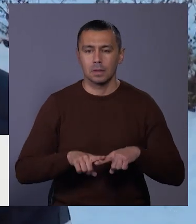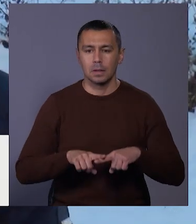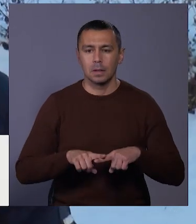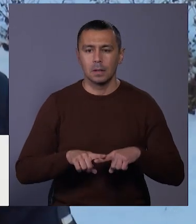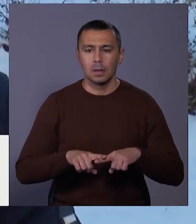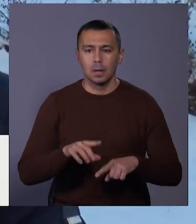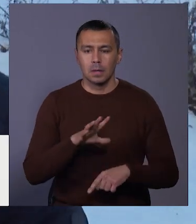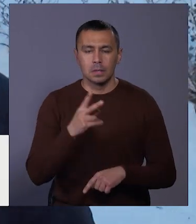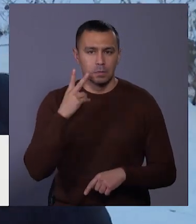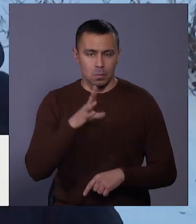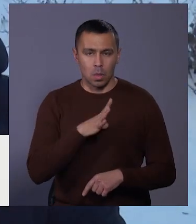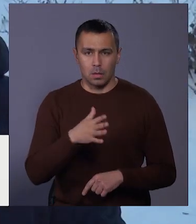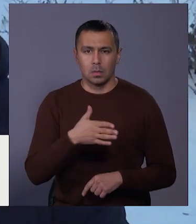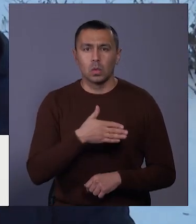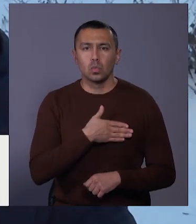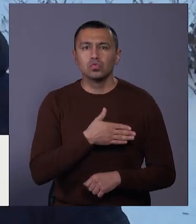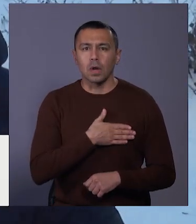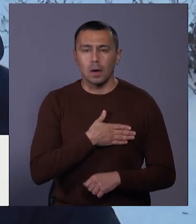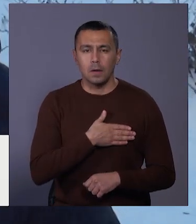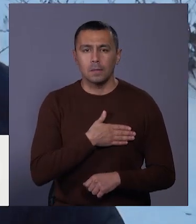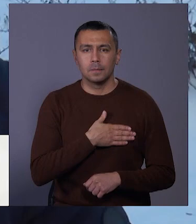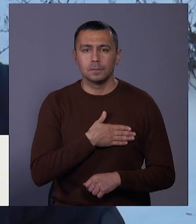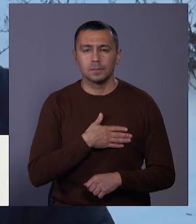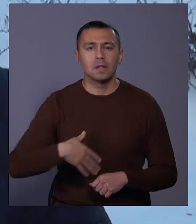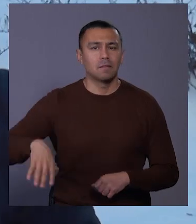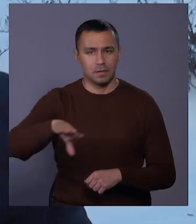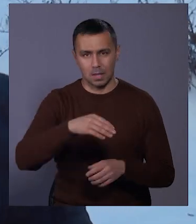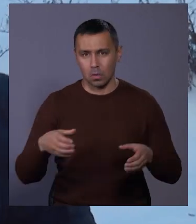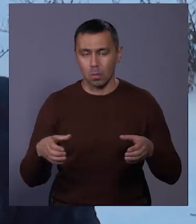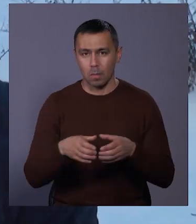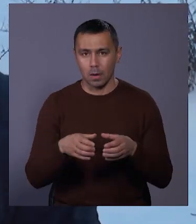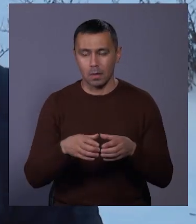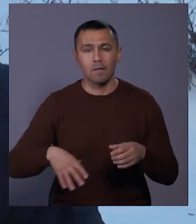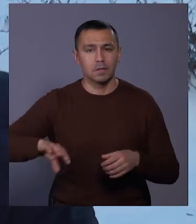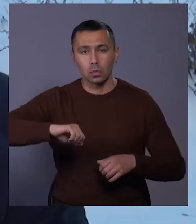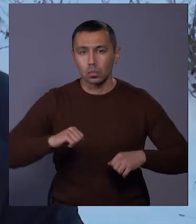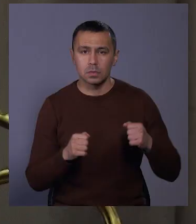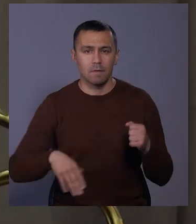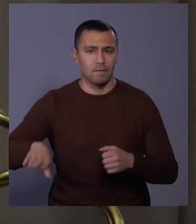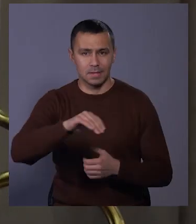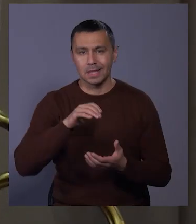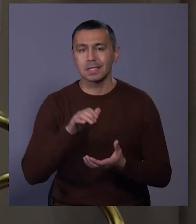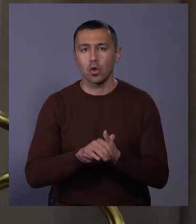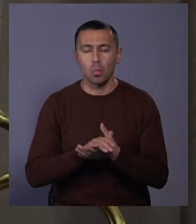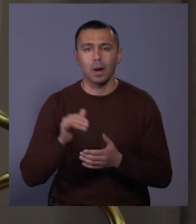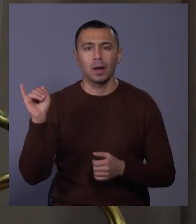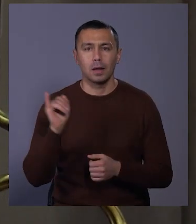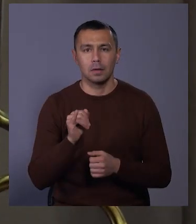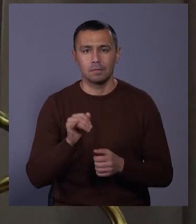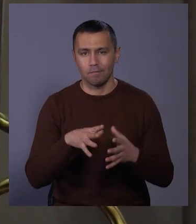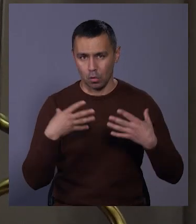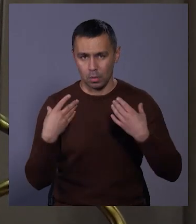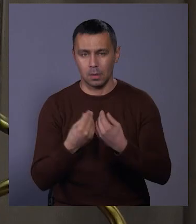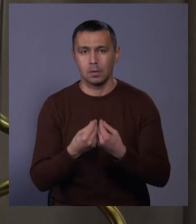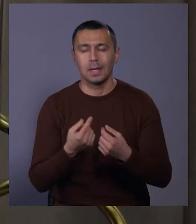Завжди була душа всієї компанії, всіх друзів, всіх знайомих і в родині.